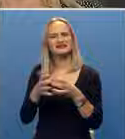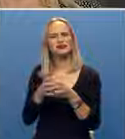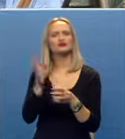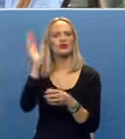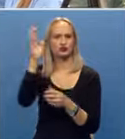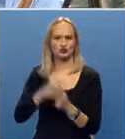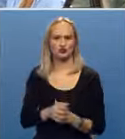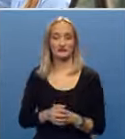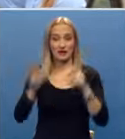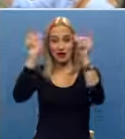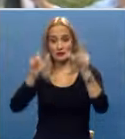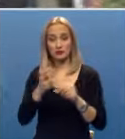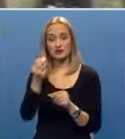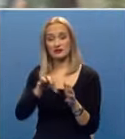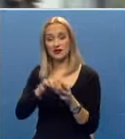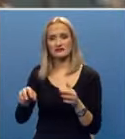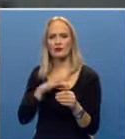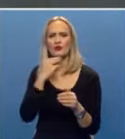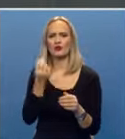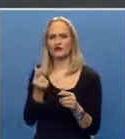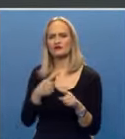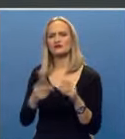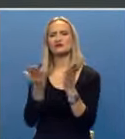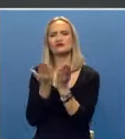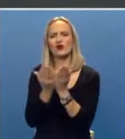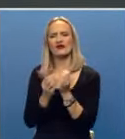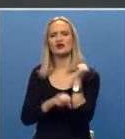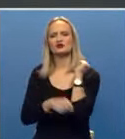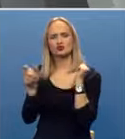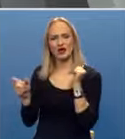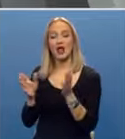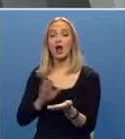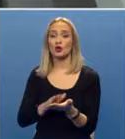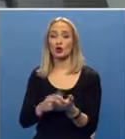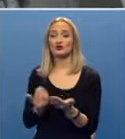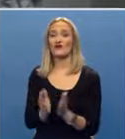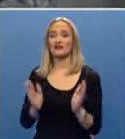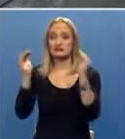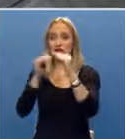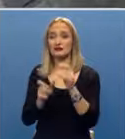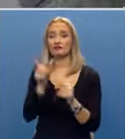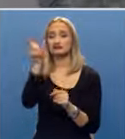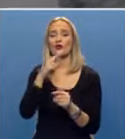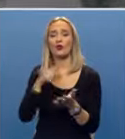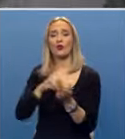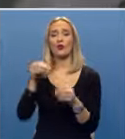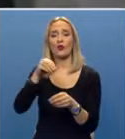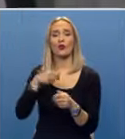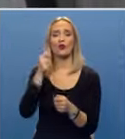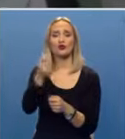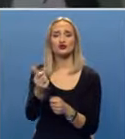budućnosti. Republika Srpska izdvaja znatna sredstva za školovanje studenata, a dokaze i nova zgrada u koju je uloženo 11